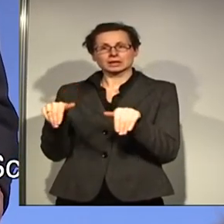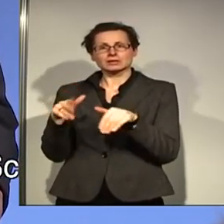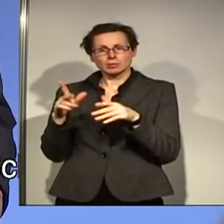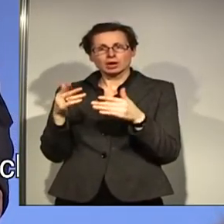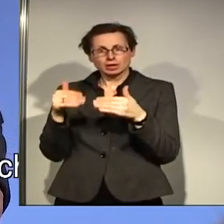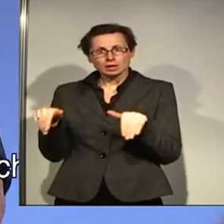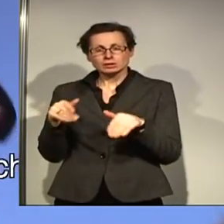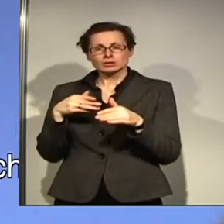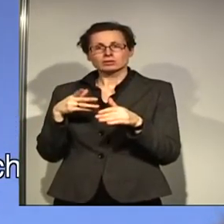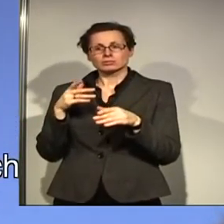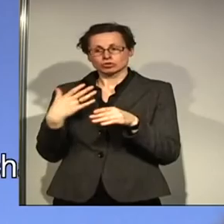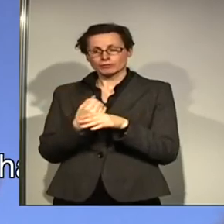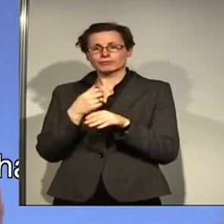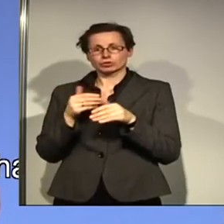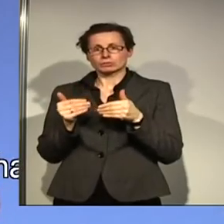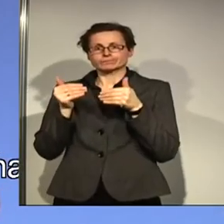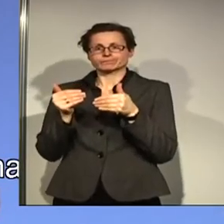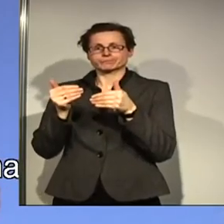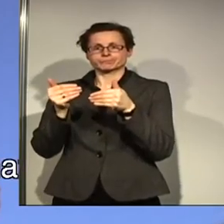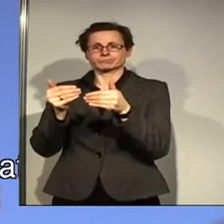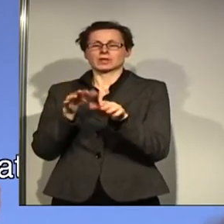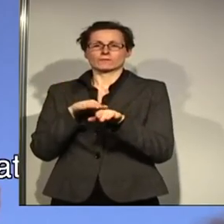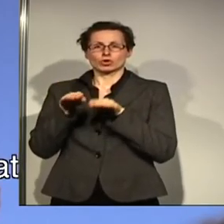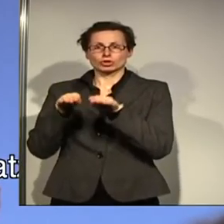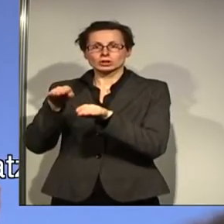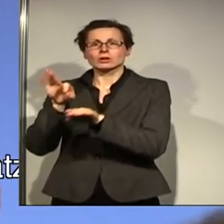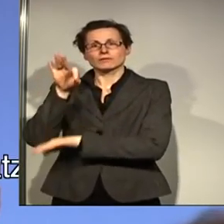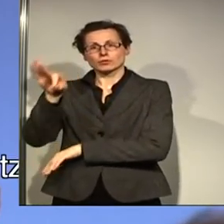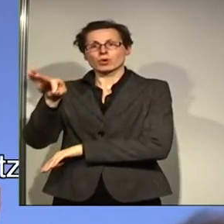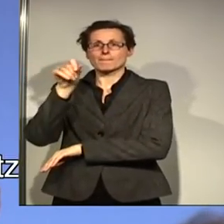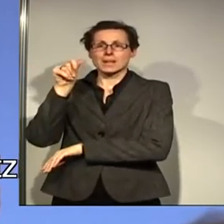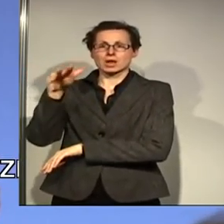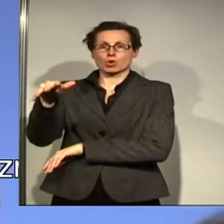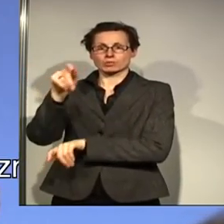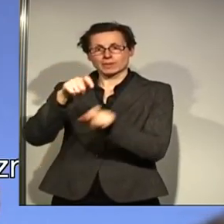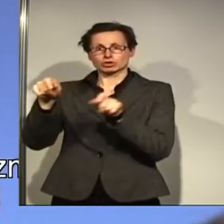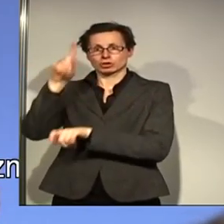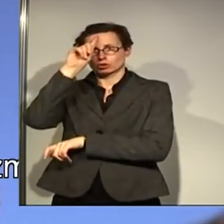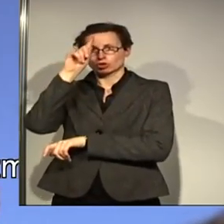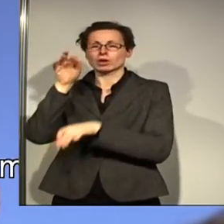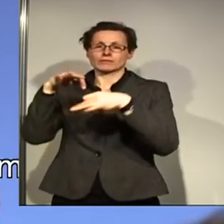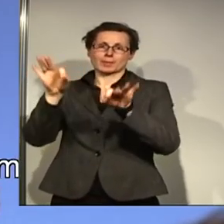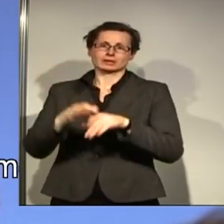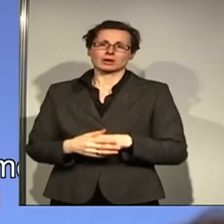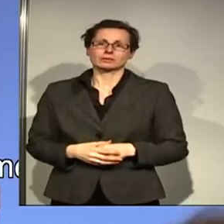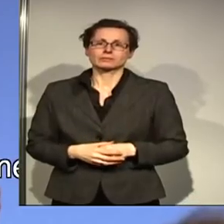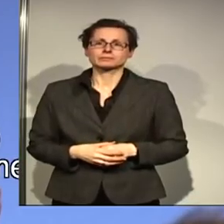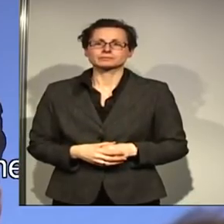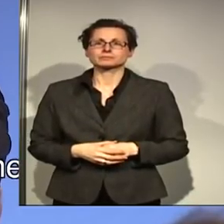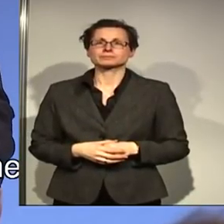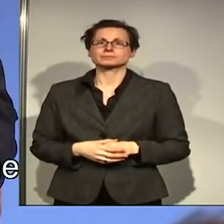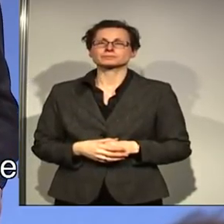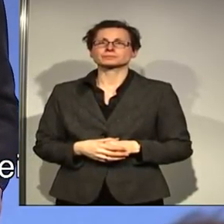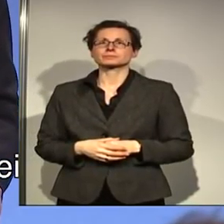den Fortschritt kämpfen und unser Versprechen einlösen, das Leben für Millionen von Menschen ein klein wenig besser zu machen. Wir haben in der